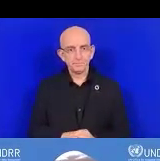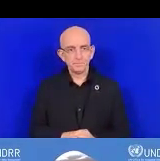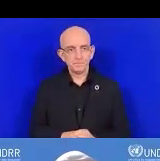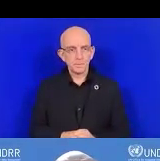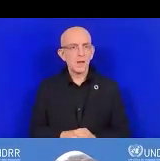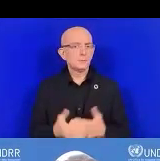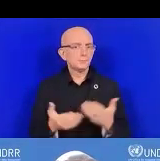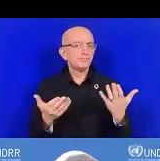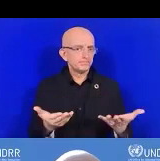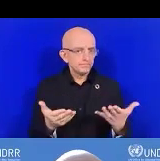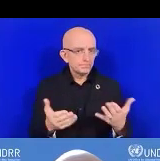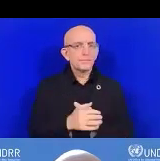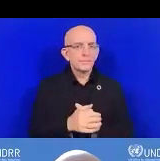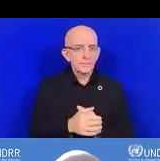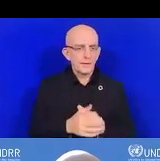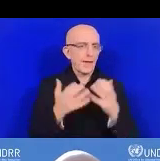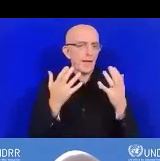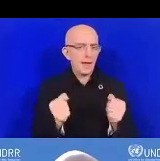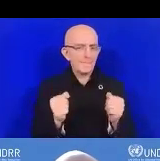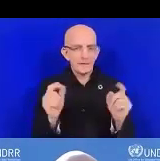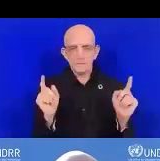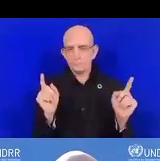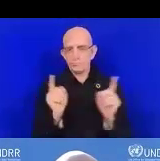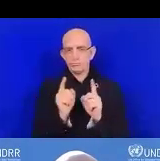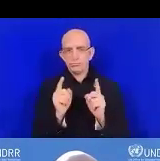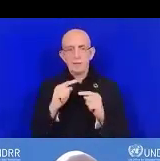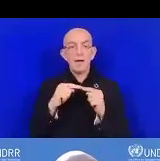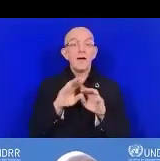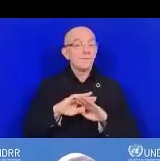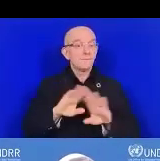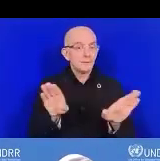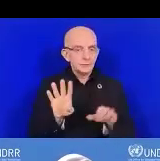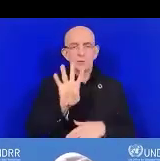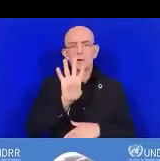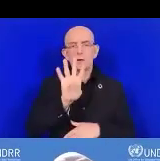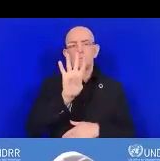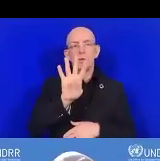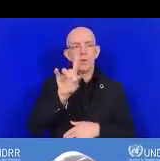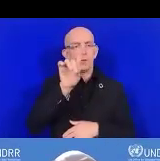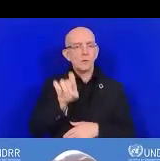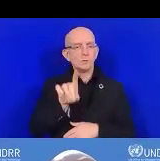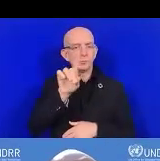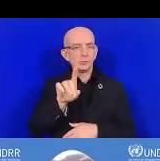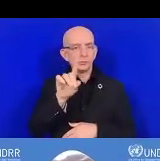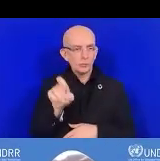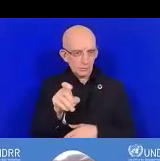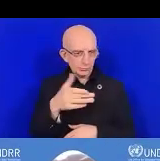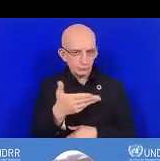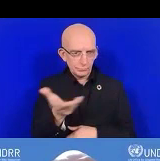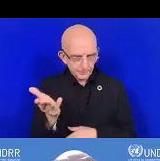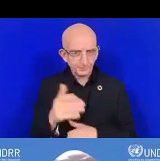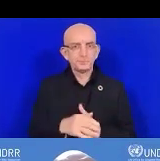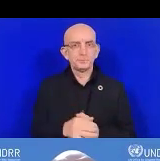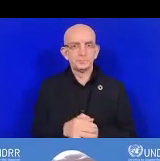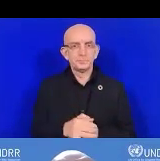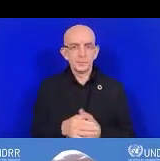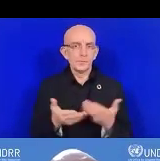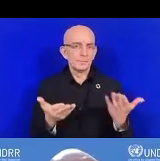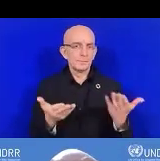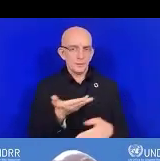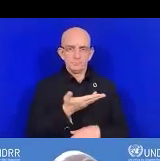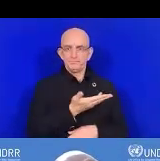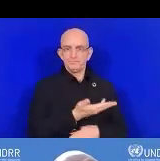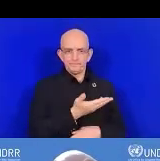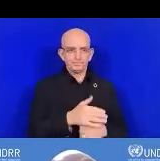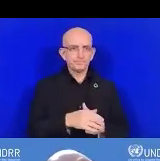moment pour des questions et réponses à la fin. Maintenant, nous allons parler de